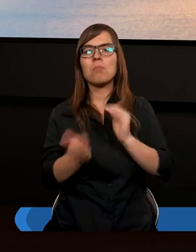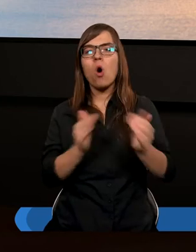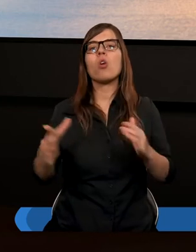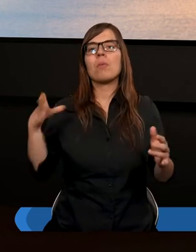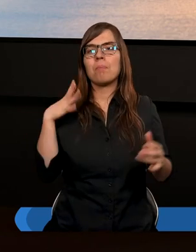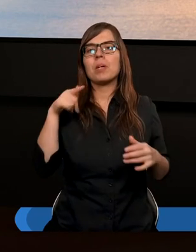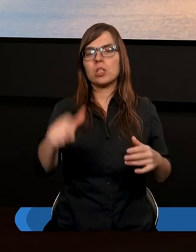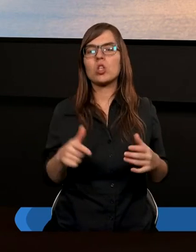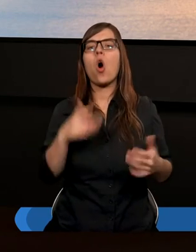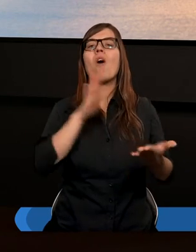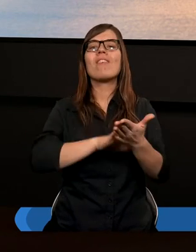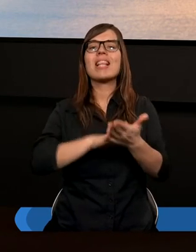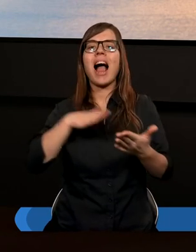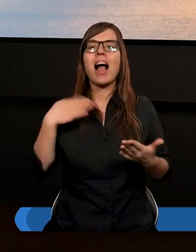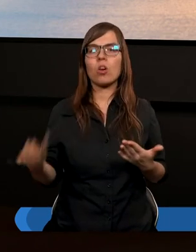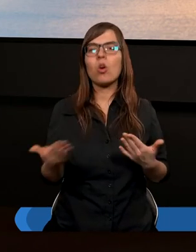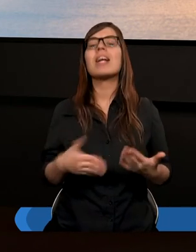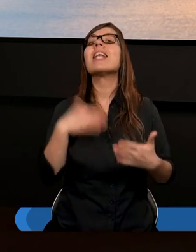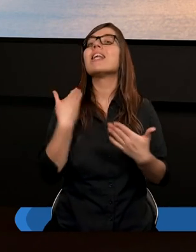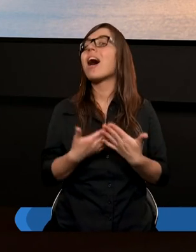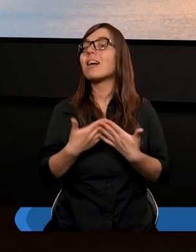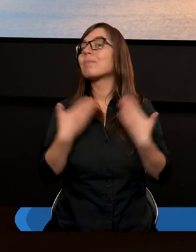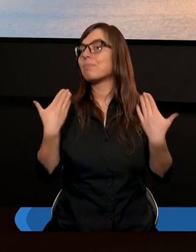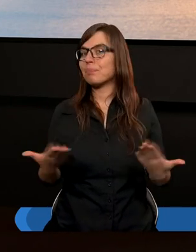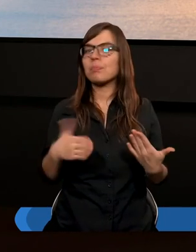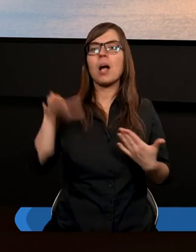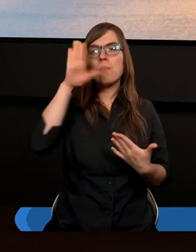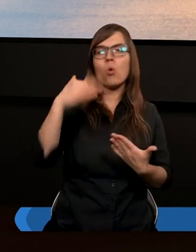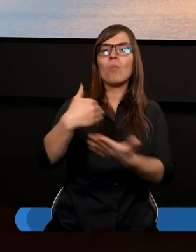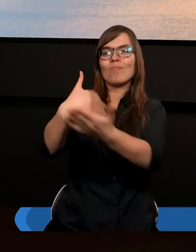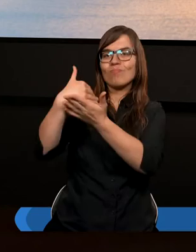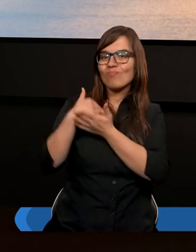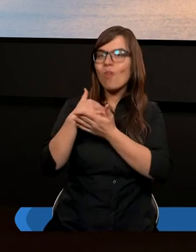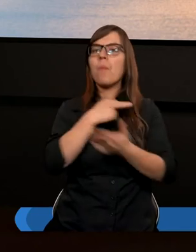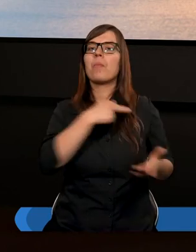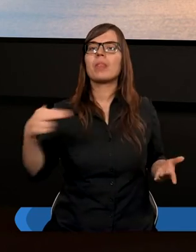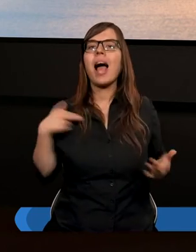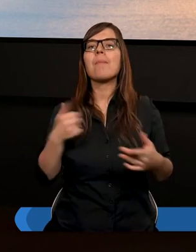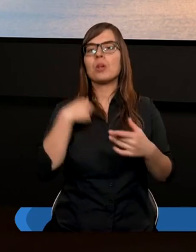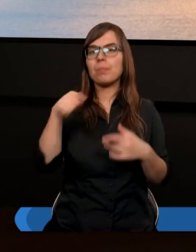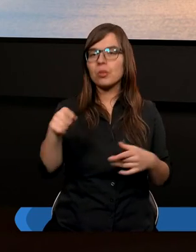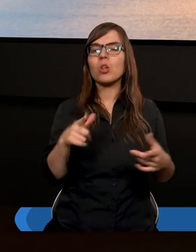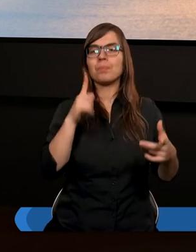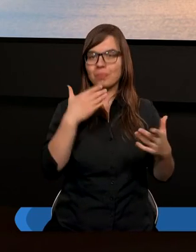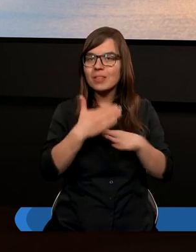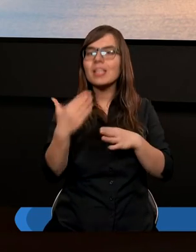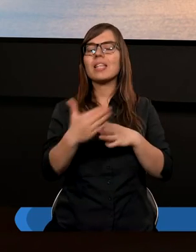chcieli to wynagrodzić dlatego niech Pan dopomoże nam do tego żebyśmy